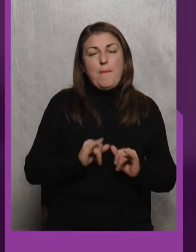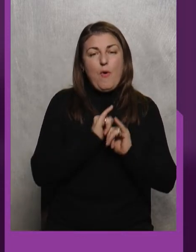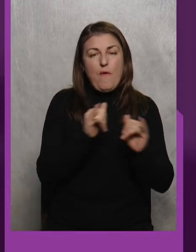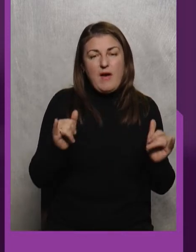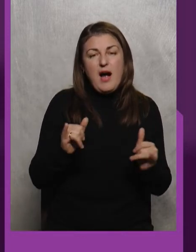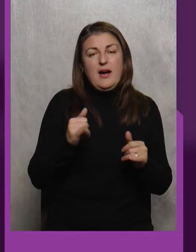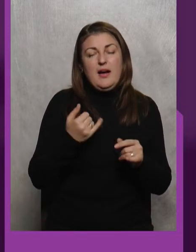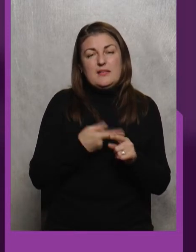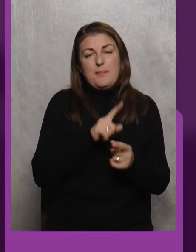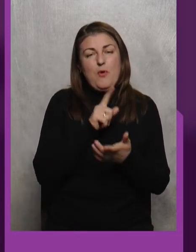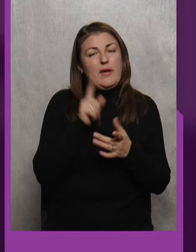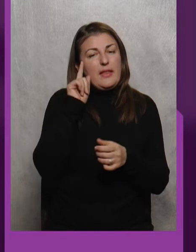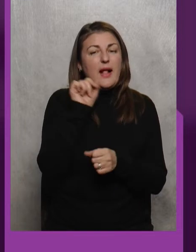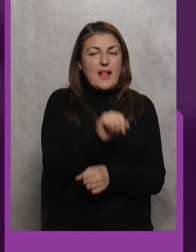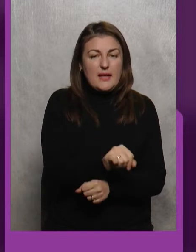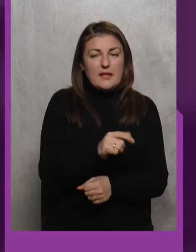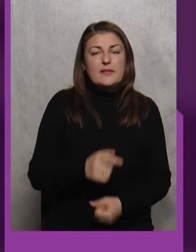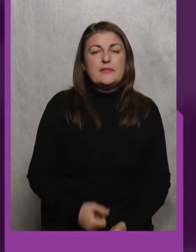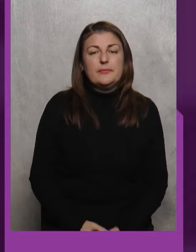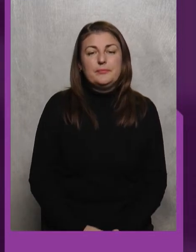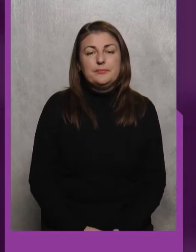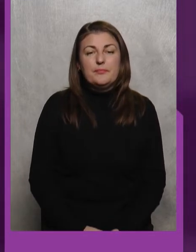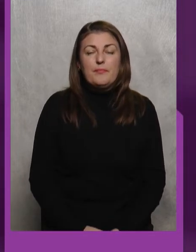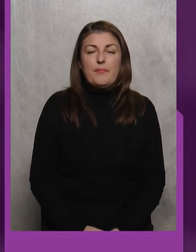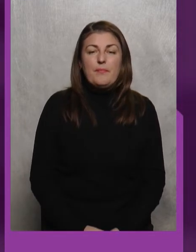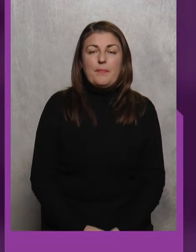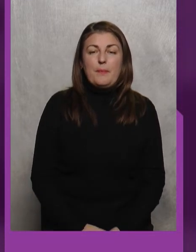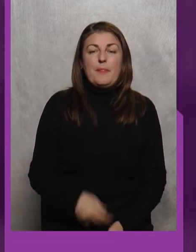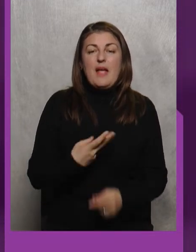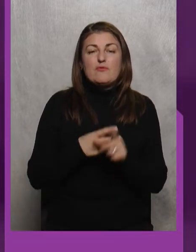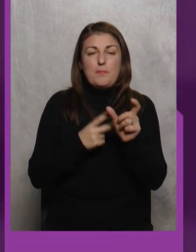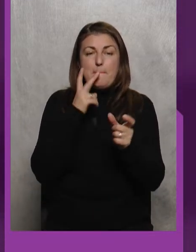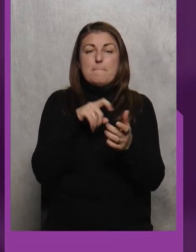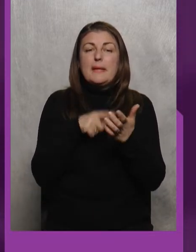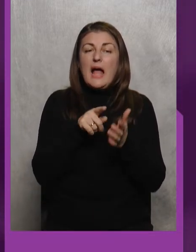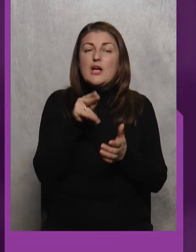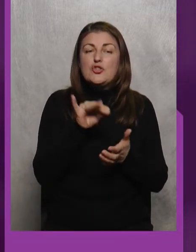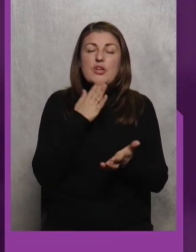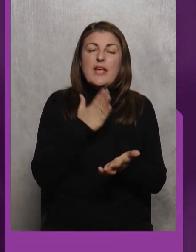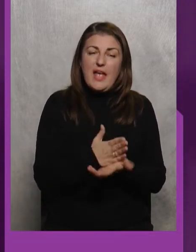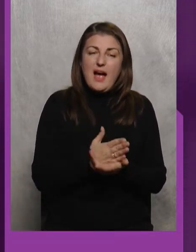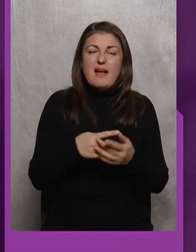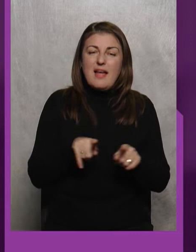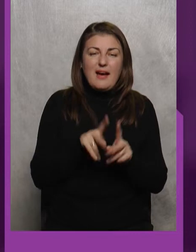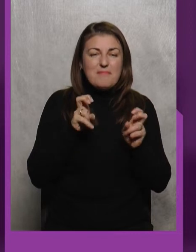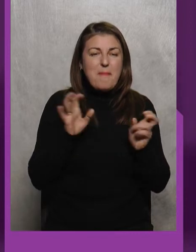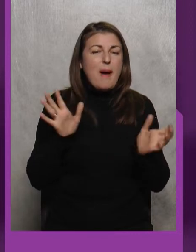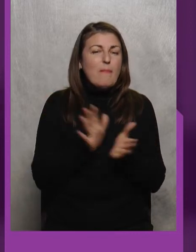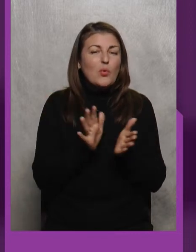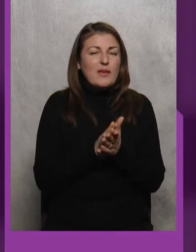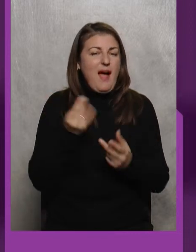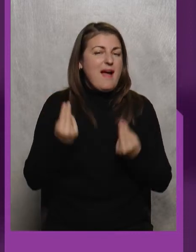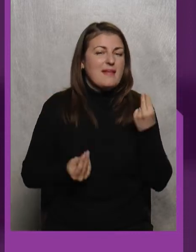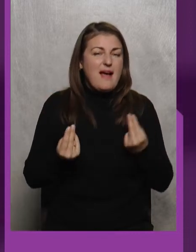вони кланяться Ну, а от у цьому розрізі питання, чи є брудна так звана гра, ну